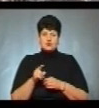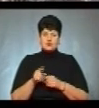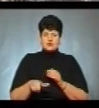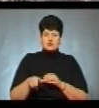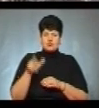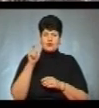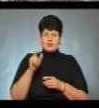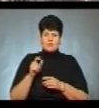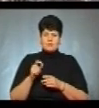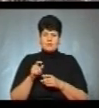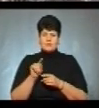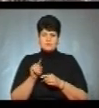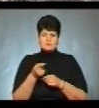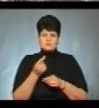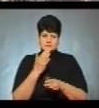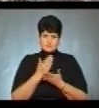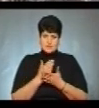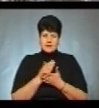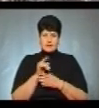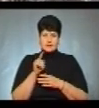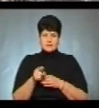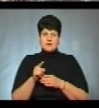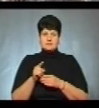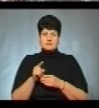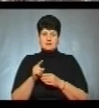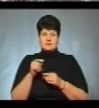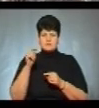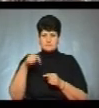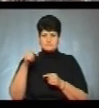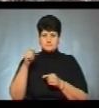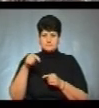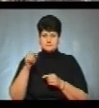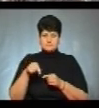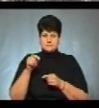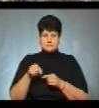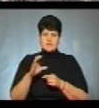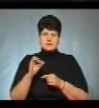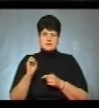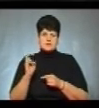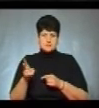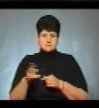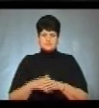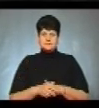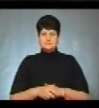берез пошкоджено і з них під дією кореневого тиску витікає прозора рідина – березовий сік.